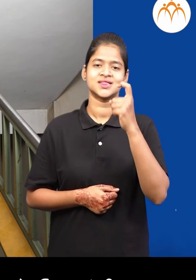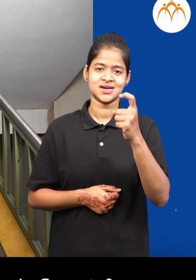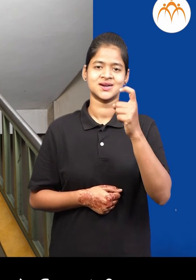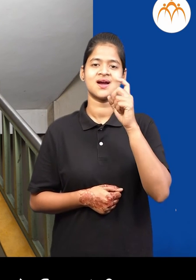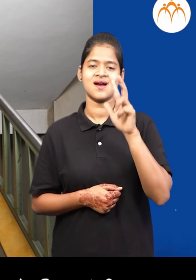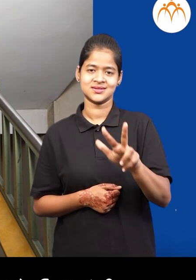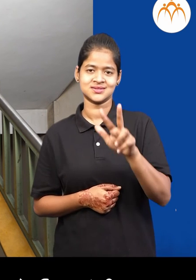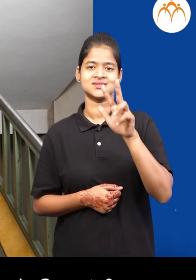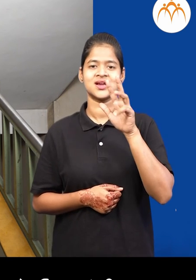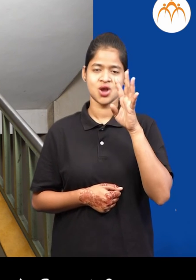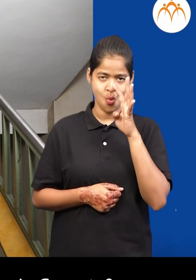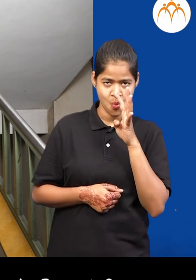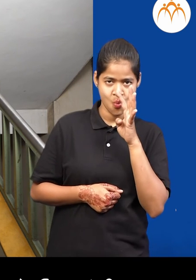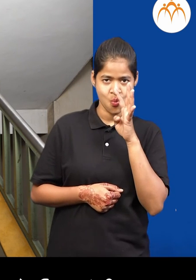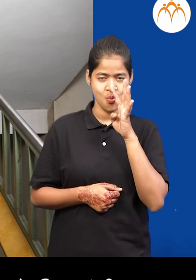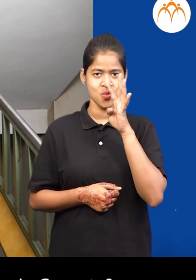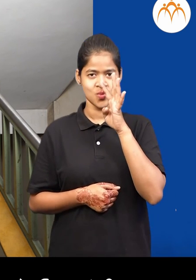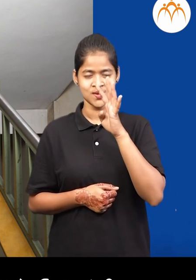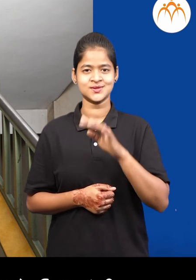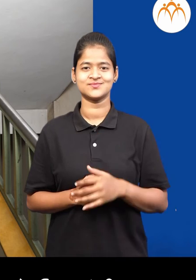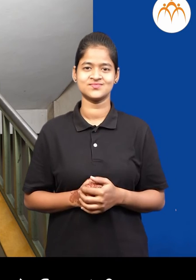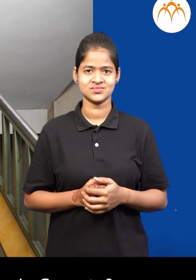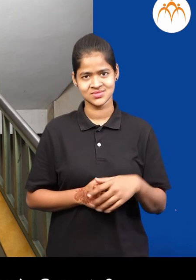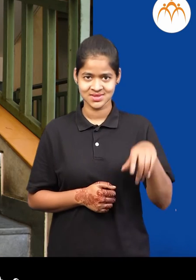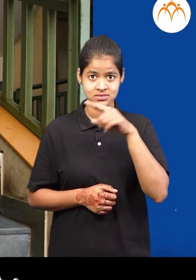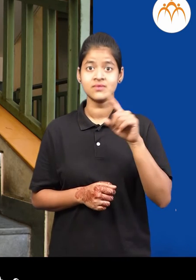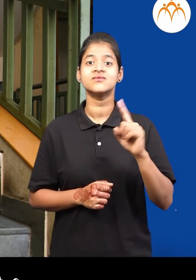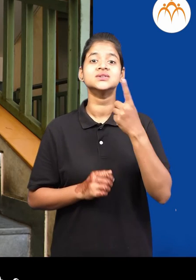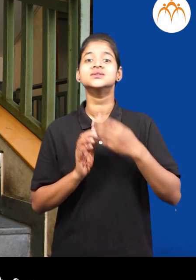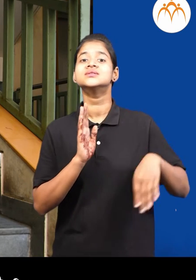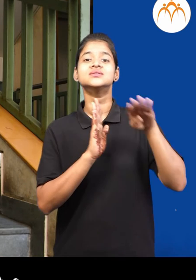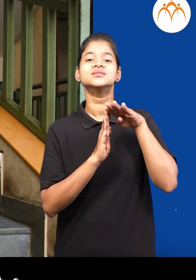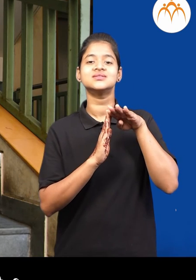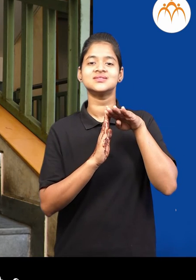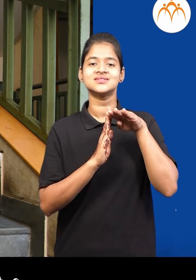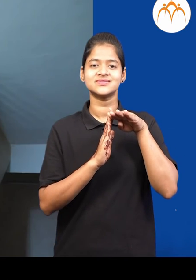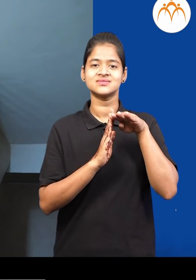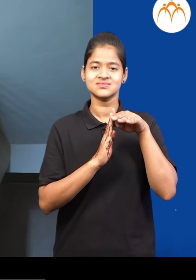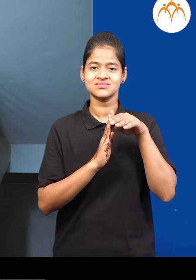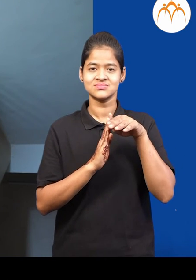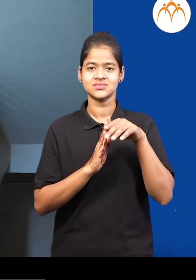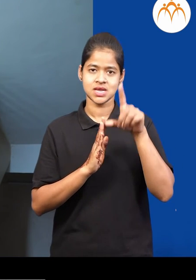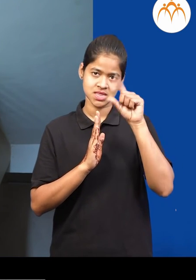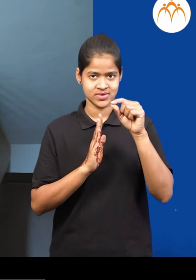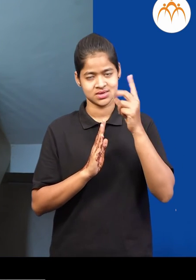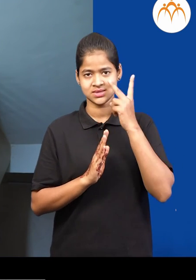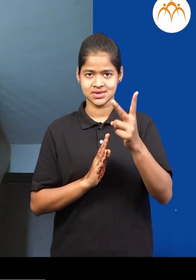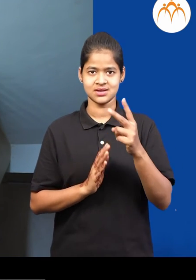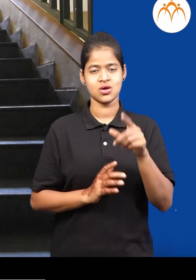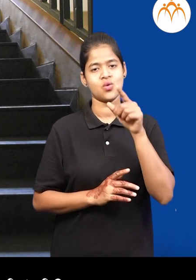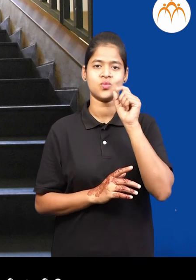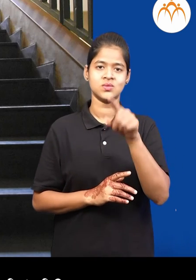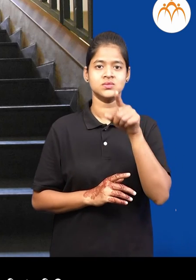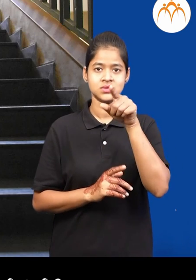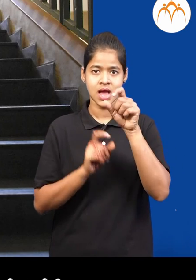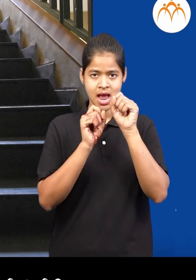सहा, साथ, आठ, नव और पहिला मजला वरती दाहा मग पहिला मजला ते दूसरा मजला